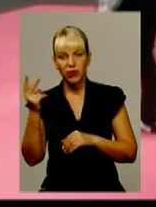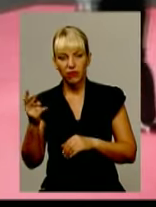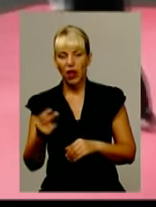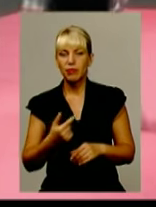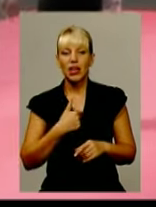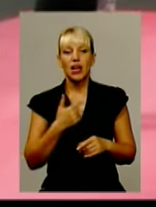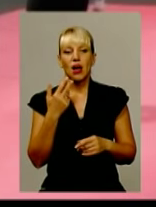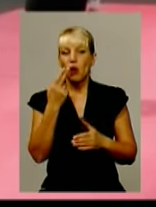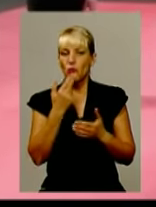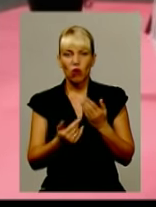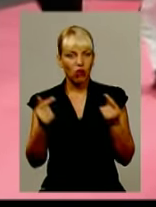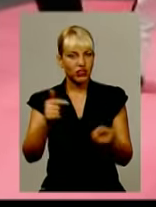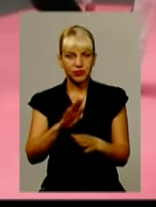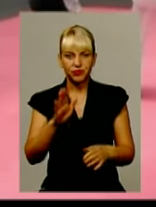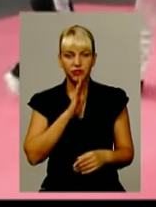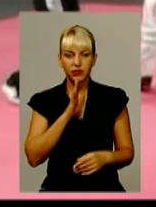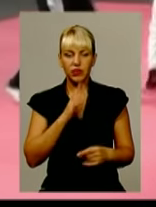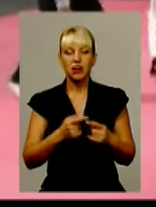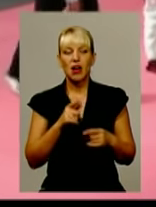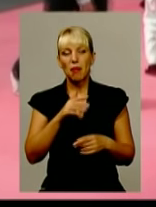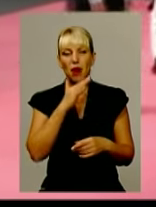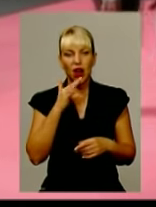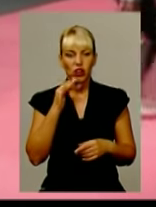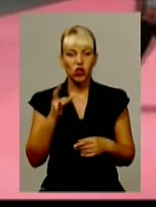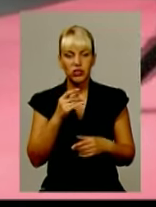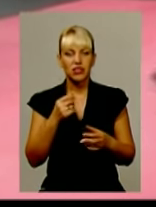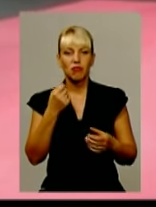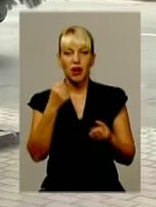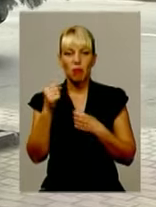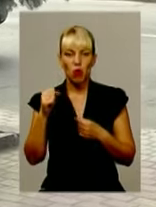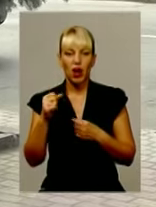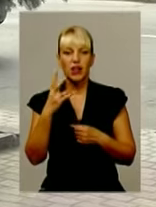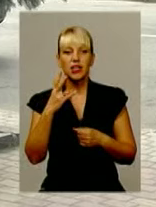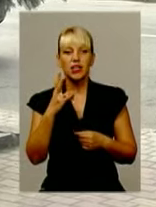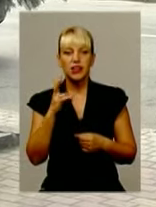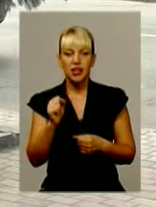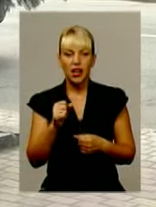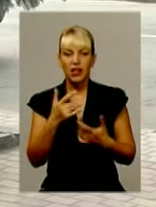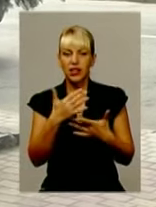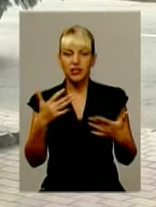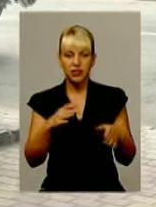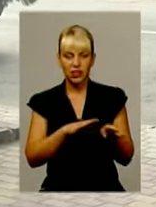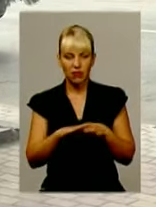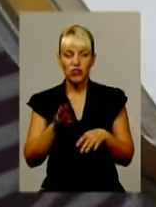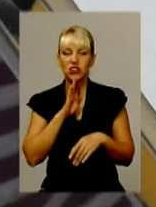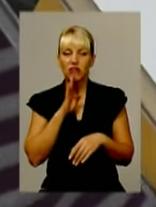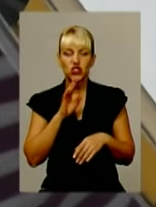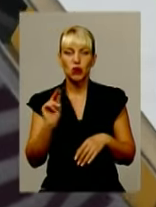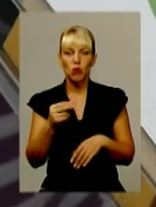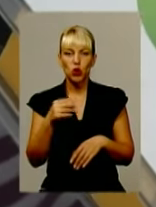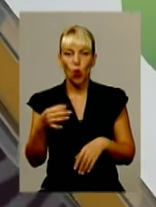не в її стилі. Як свідчення, неодноразові перемоги на змаганнях різного рівня. Вона чемпіонка області двічі.